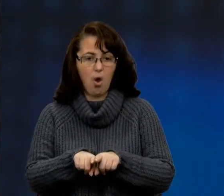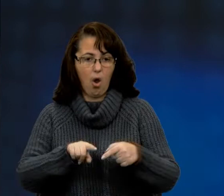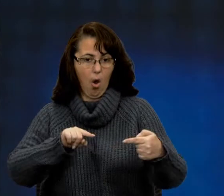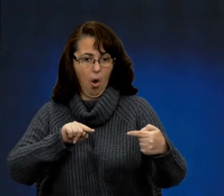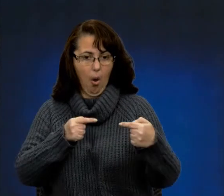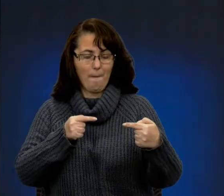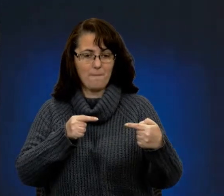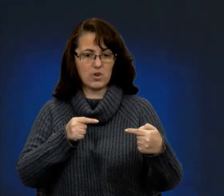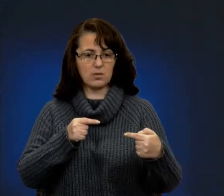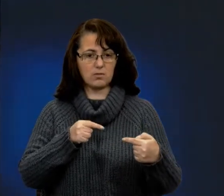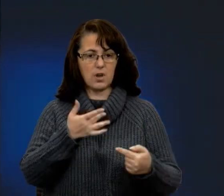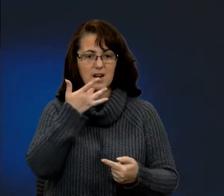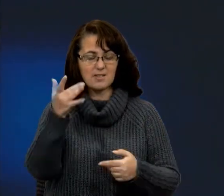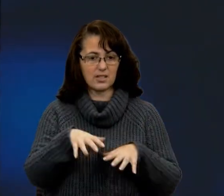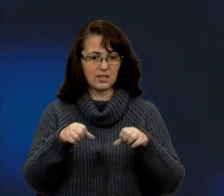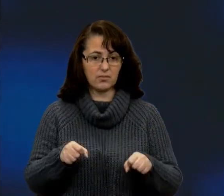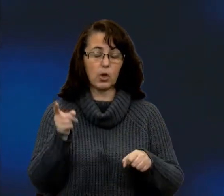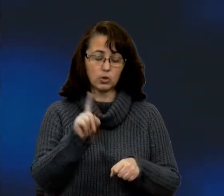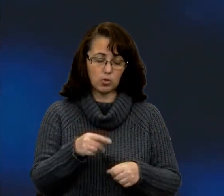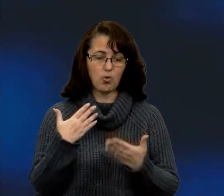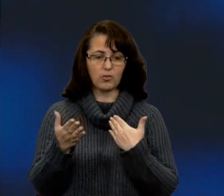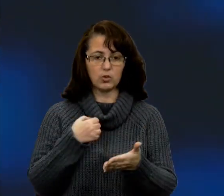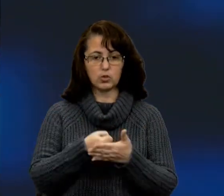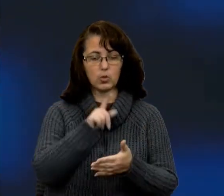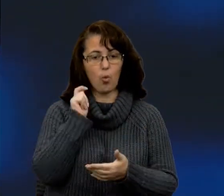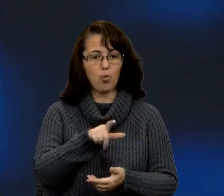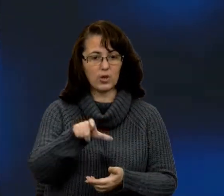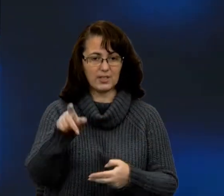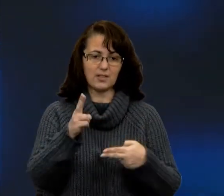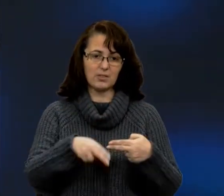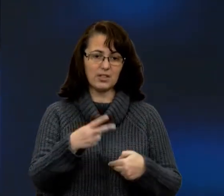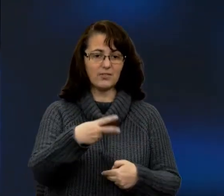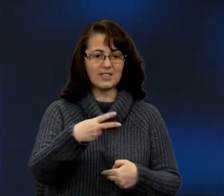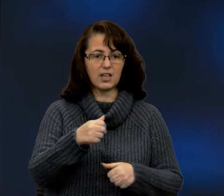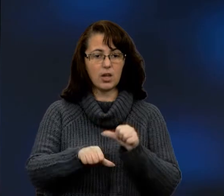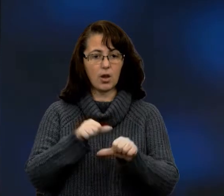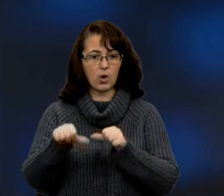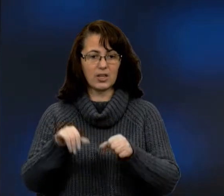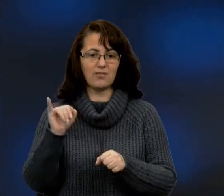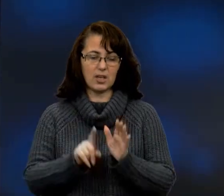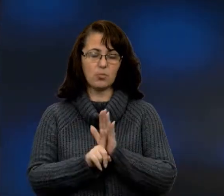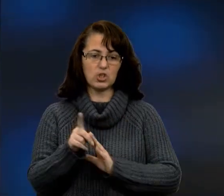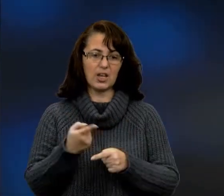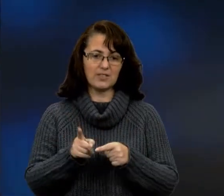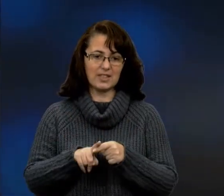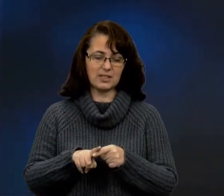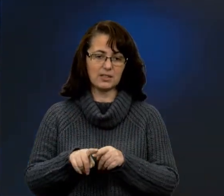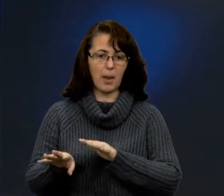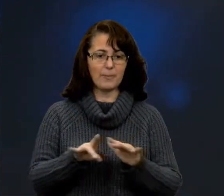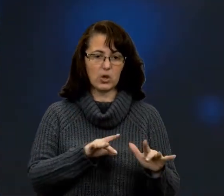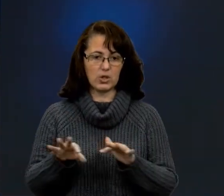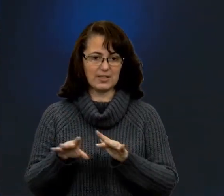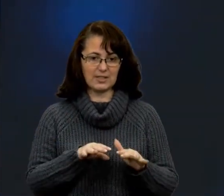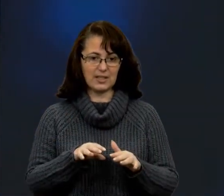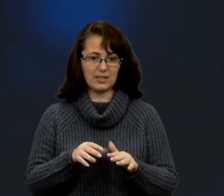І тому по відношенню до українців наприкінці 20-х років почався цей процес, ріком